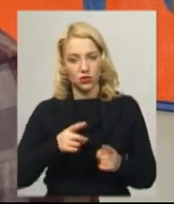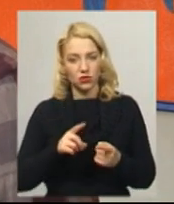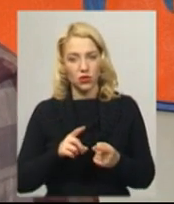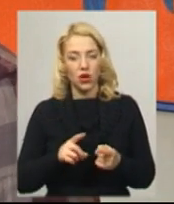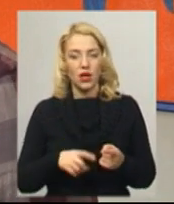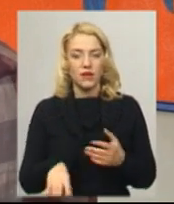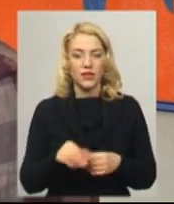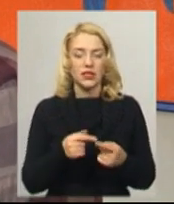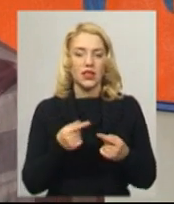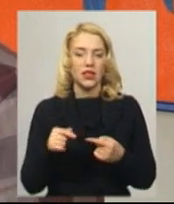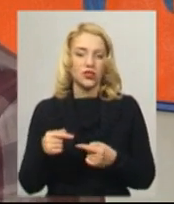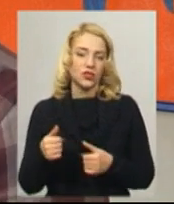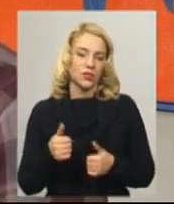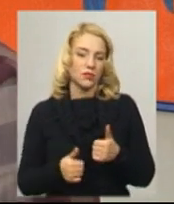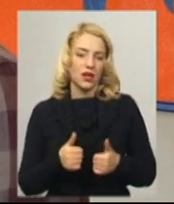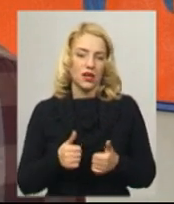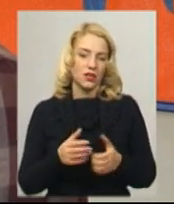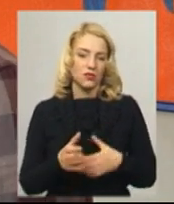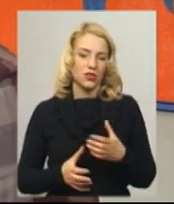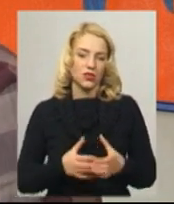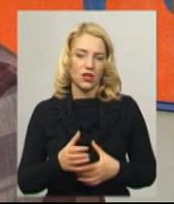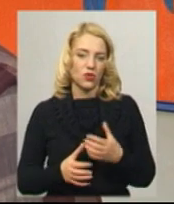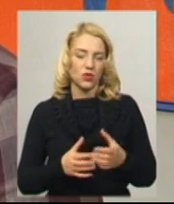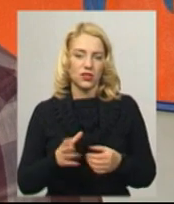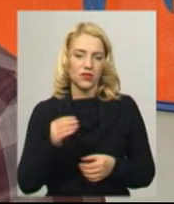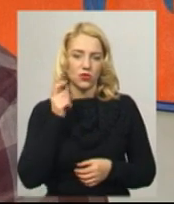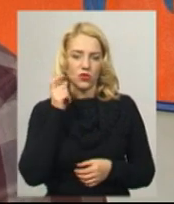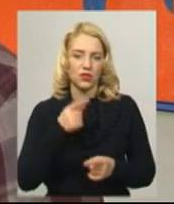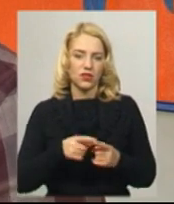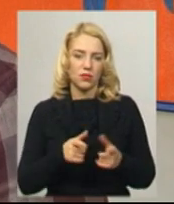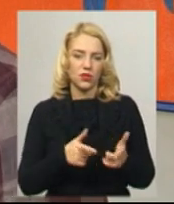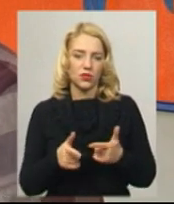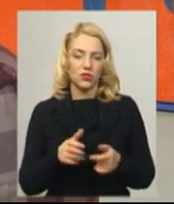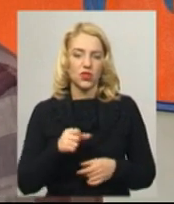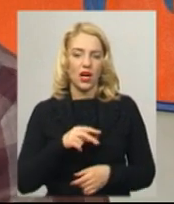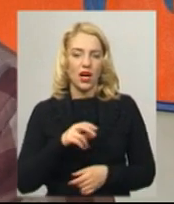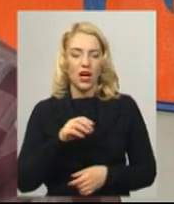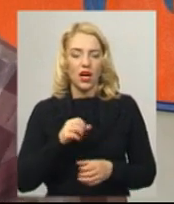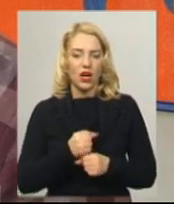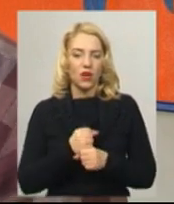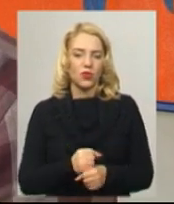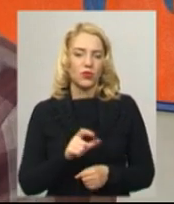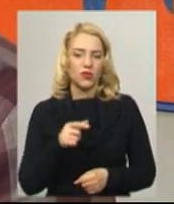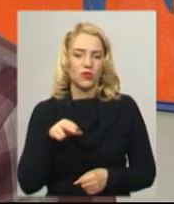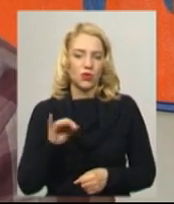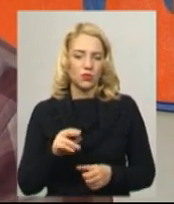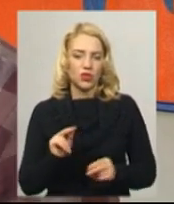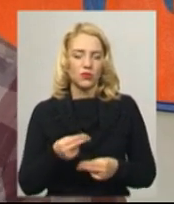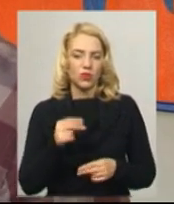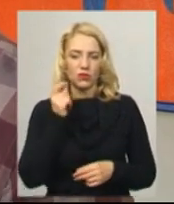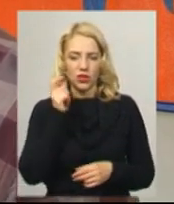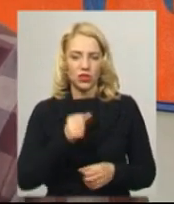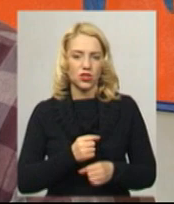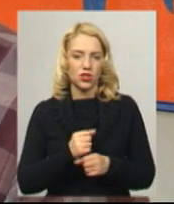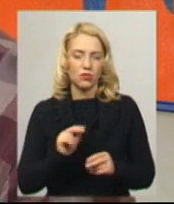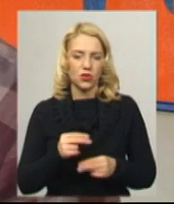інші змагання міжнародні, все українські, це йдуть як підготовчі. А Кубки Європи, Чемпіонати України, Чемпіонати світу – це